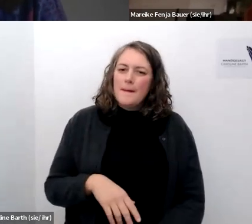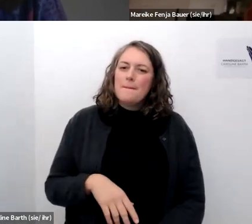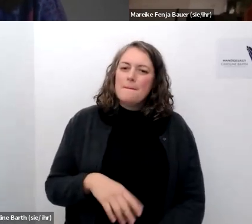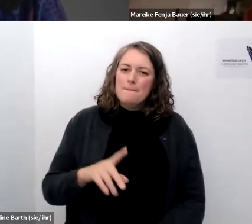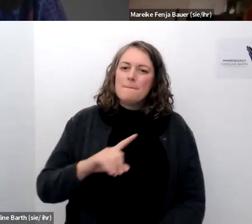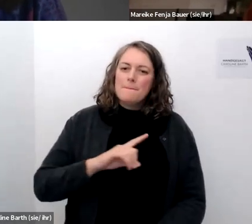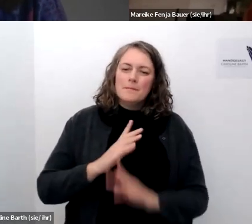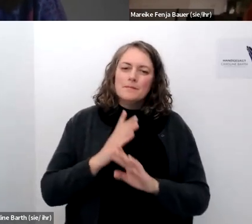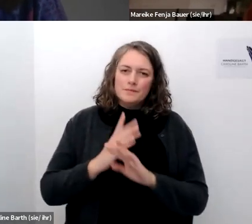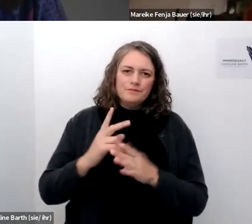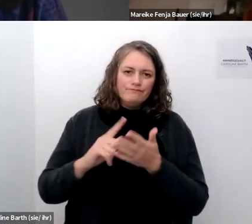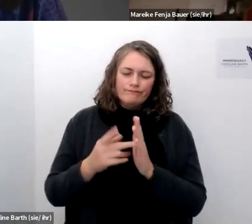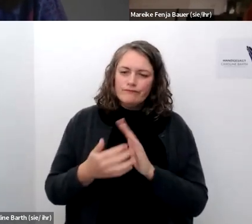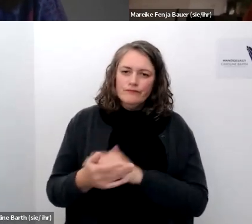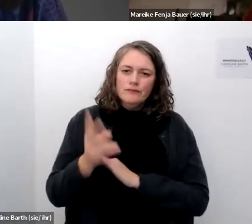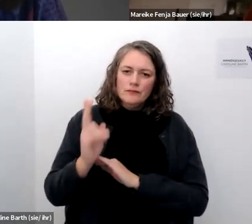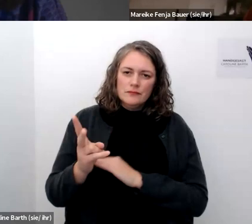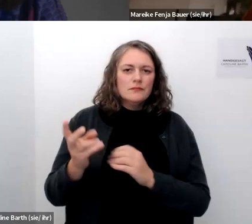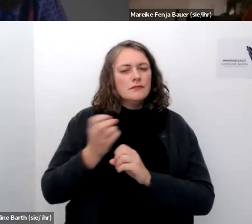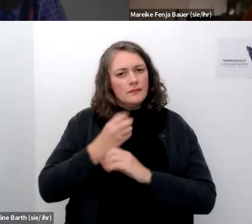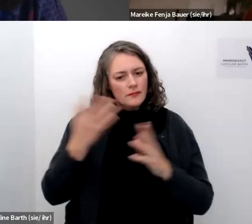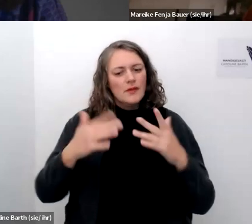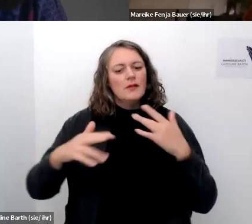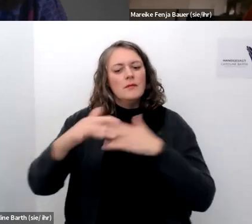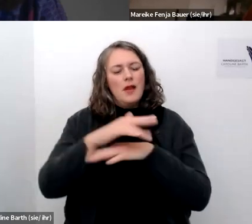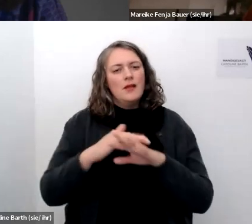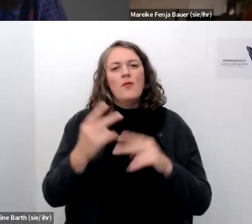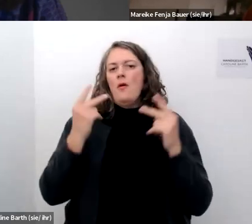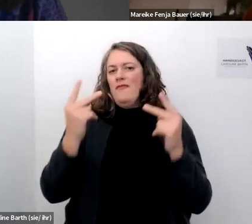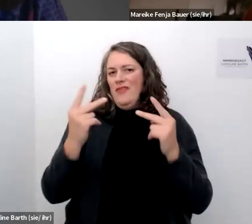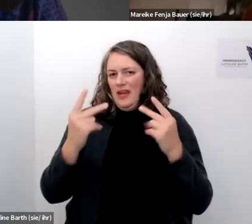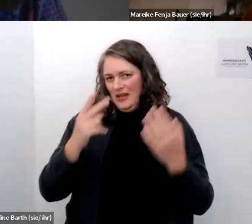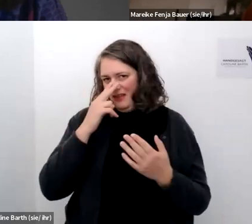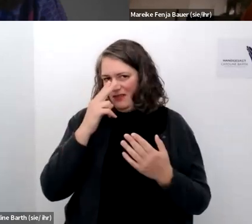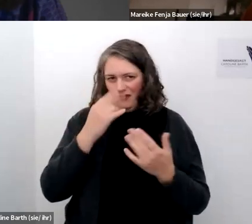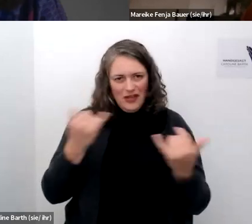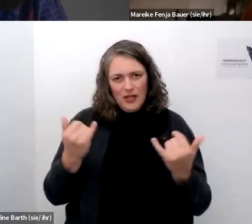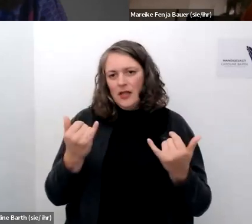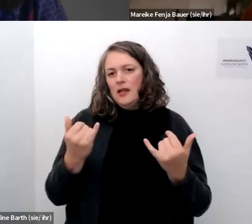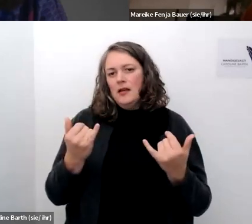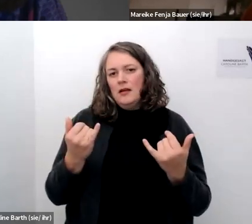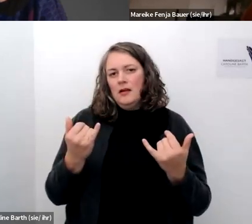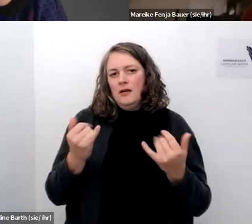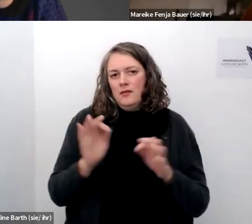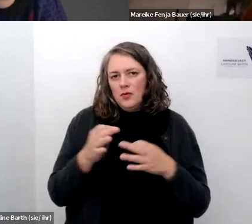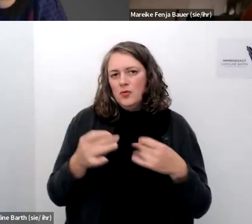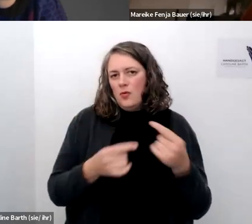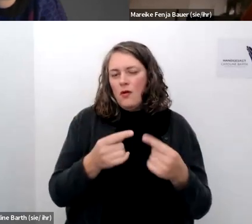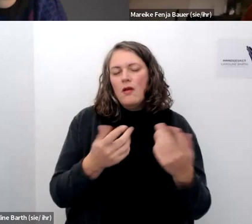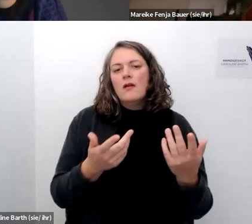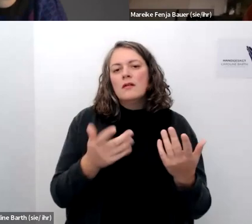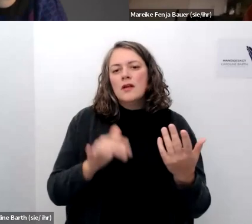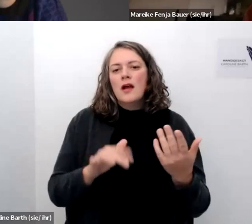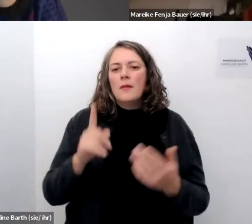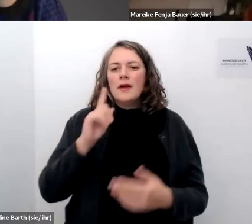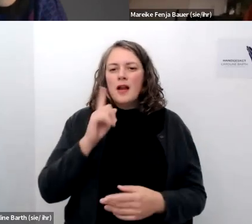vorher irgendwie so ja also ne so klar plattform spielen da eine gewisse rolle ich glaube aber dass wir uns kein gefallen damit tun